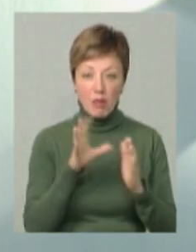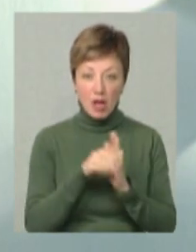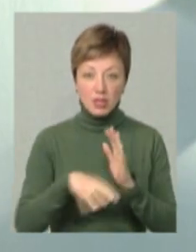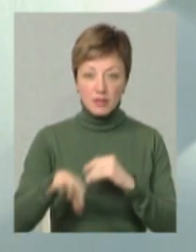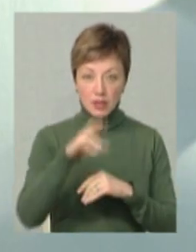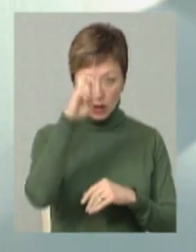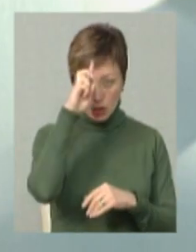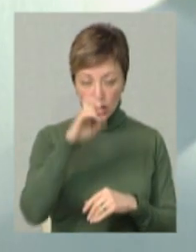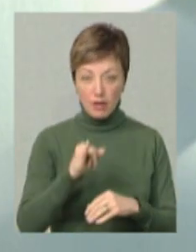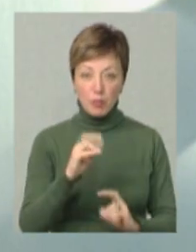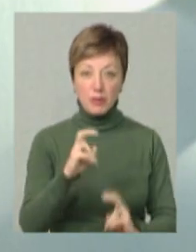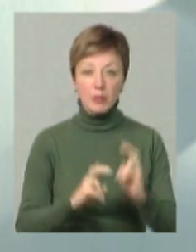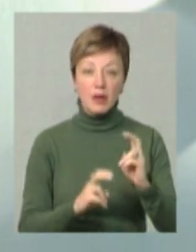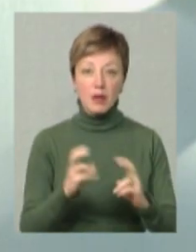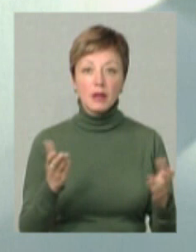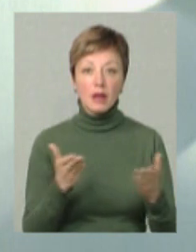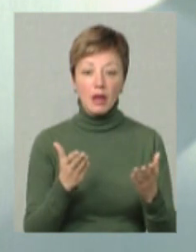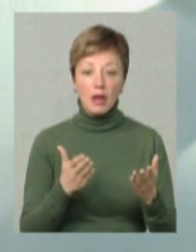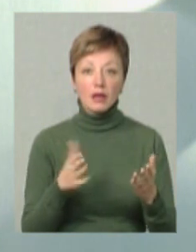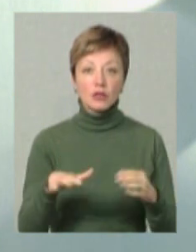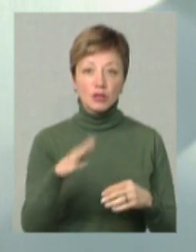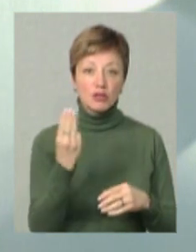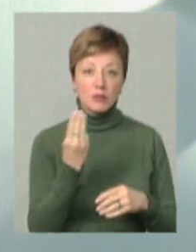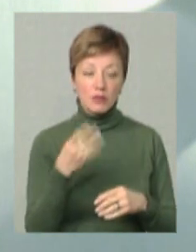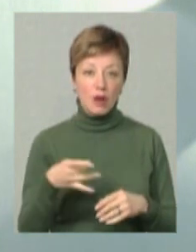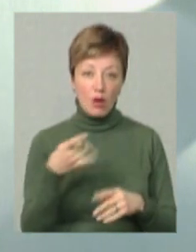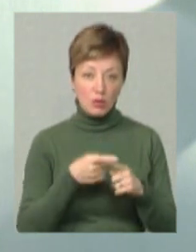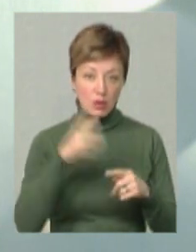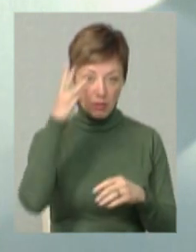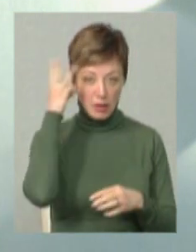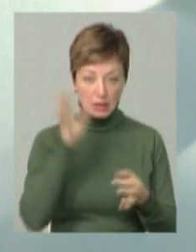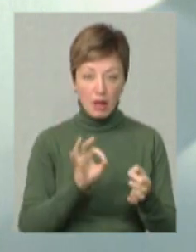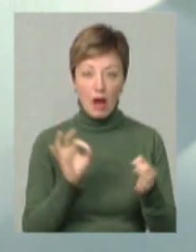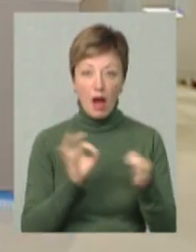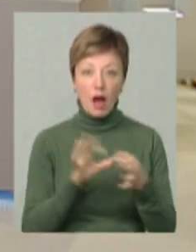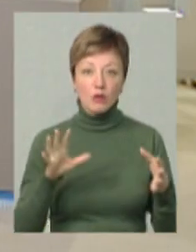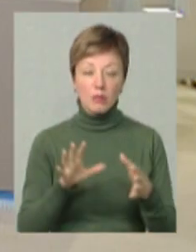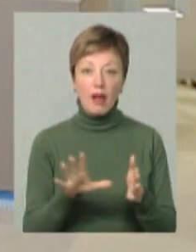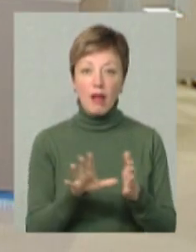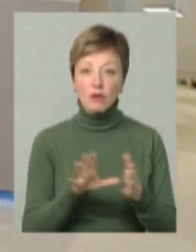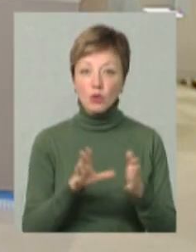держави підприємства, яке на території Шепетівського району – це Хмельницька атомна електростанція.